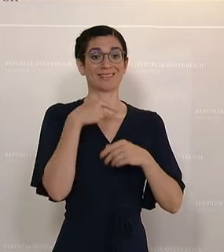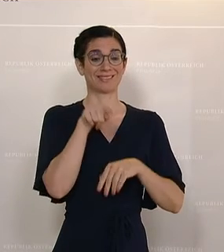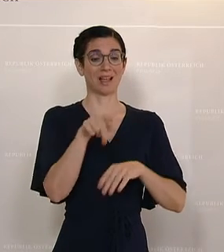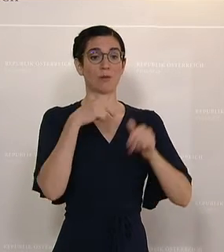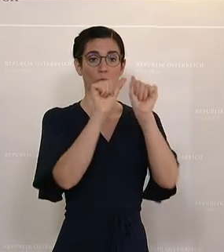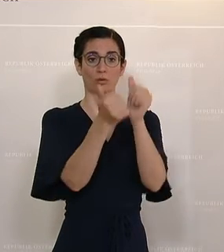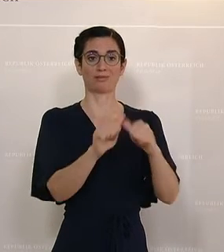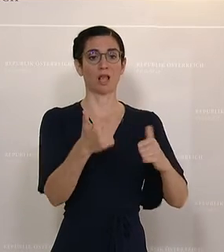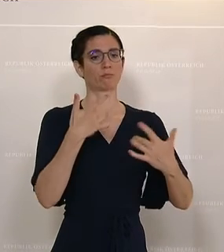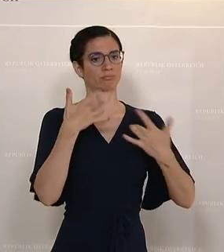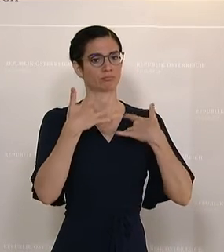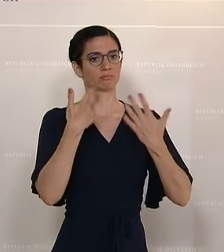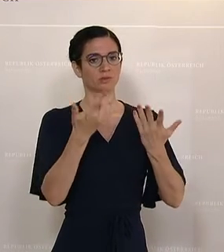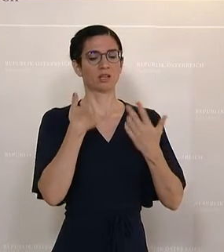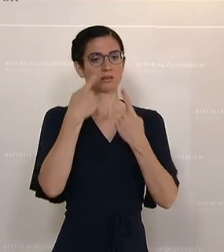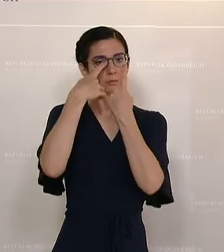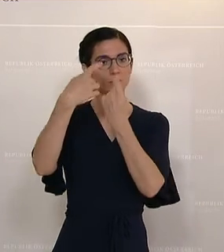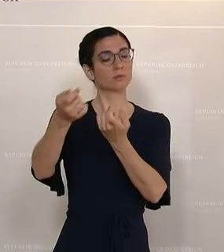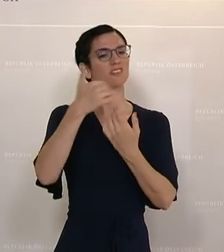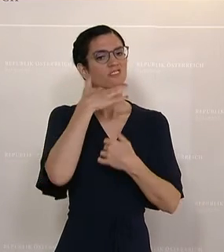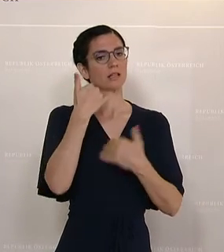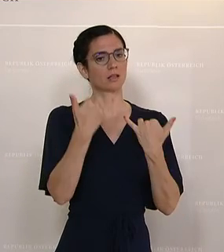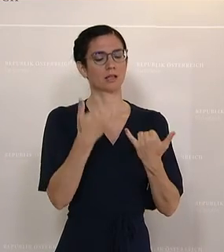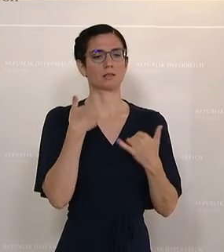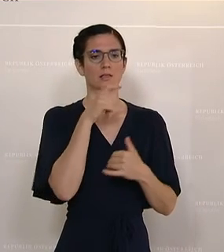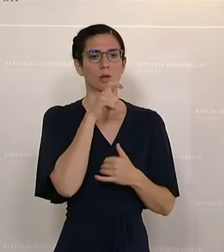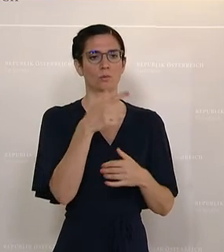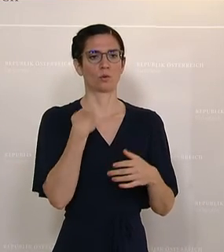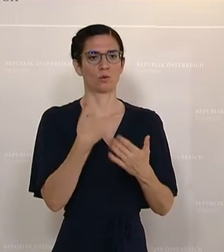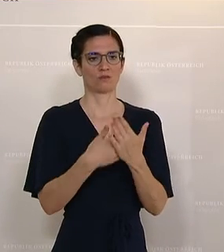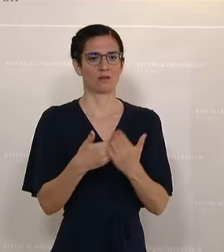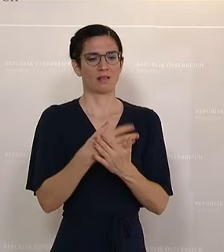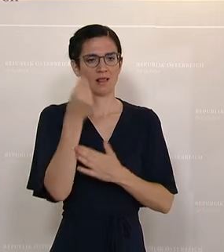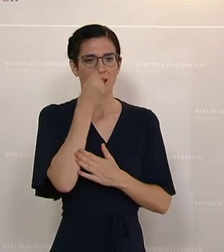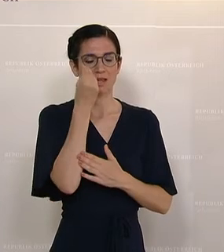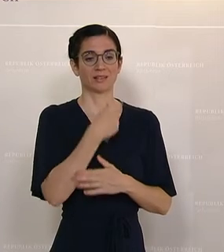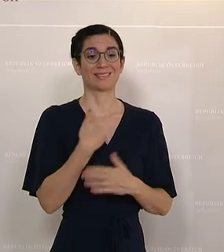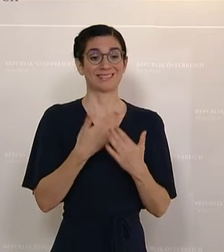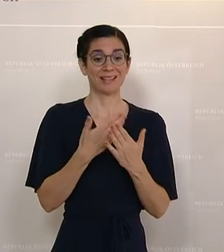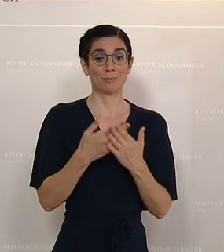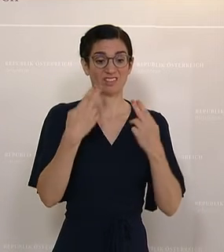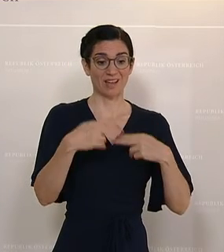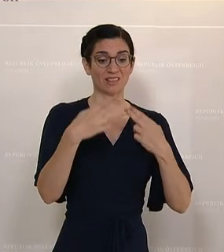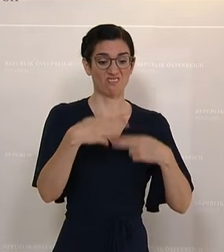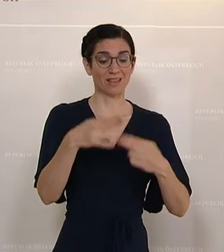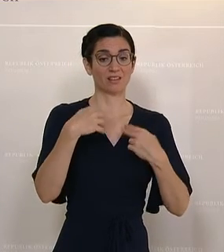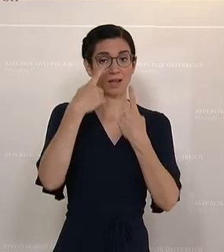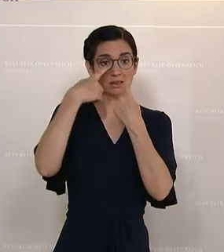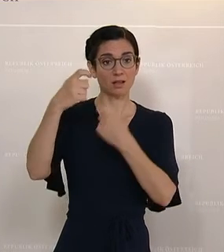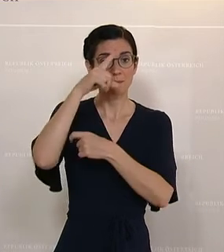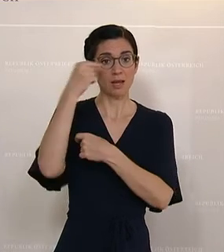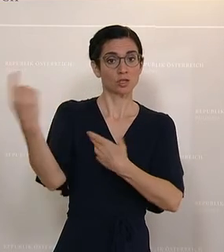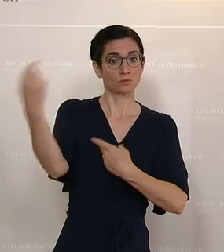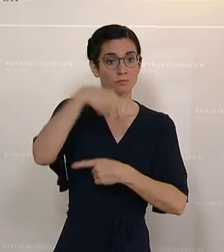und das eine Wirkung entfalten wird. Unbestritten ist, um mehr Menschen in die Pflege zu bekommen, wird es weitere Anstrengungen brauchen, und zwar